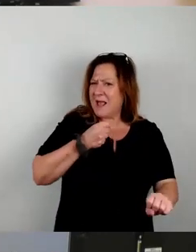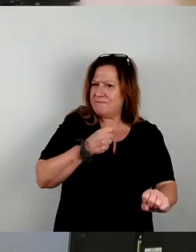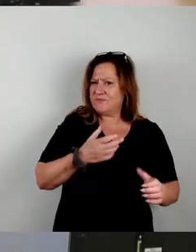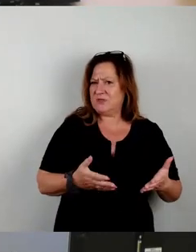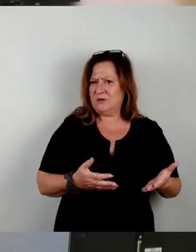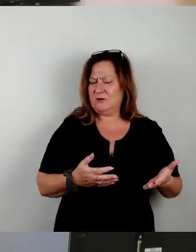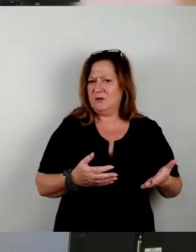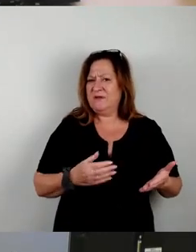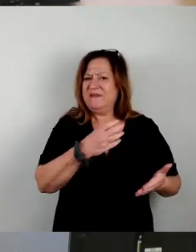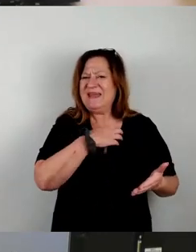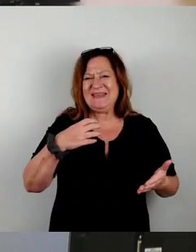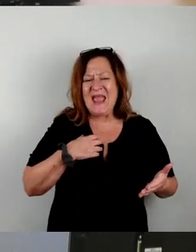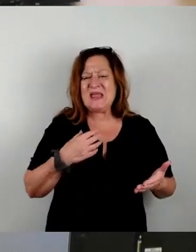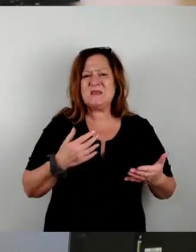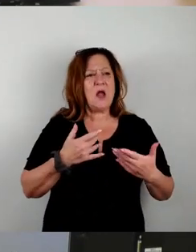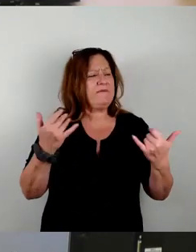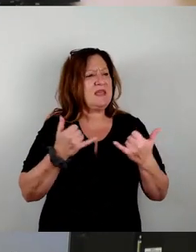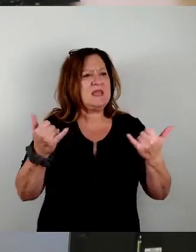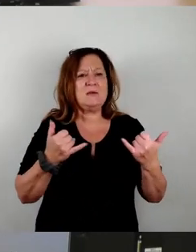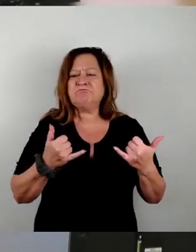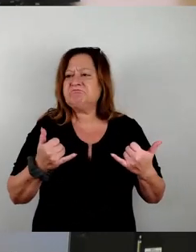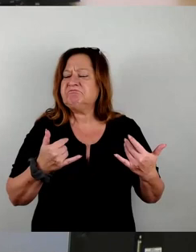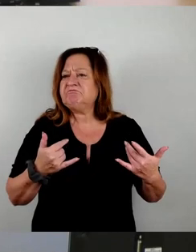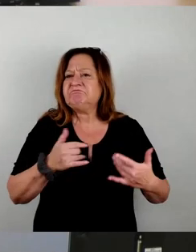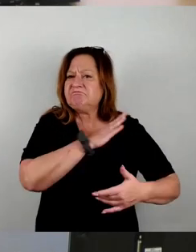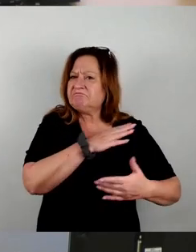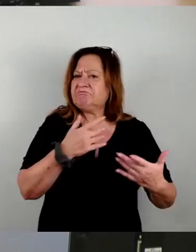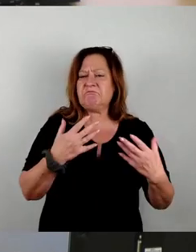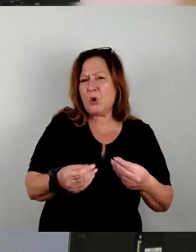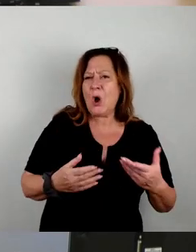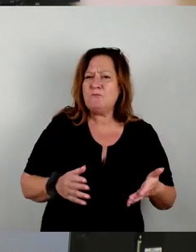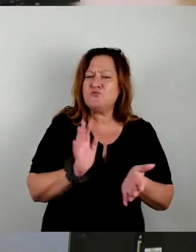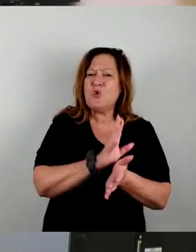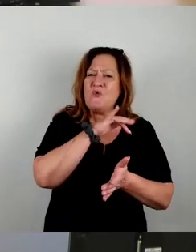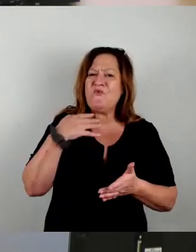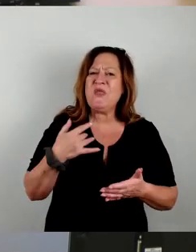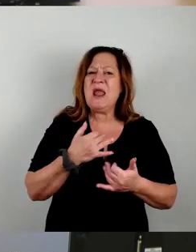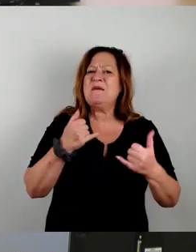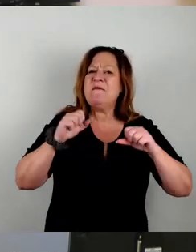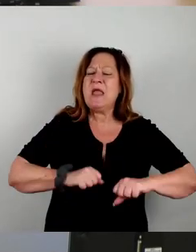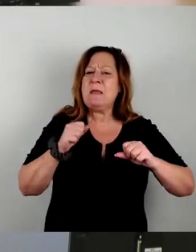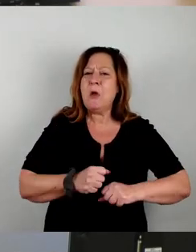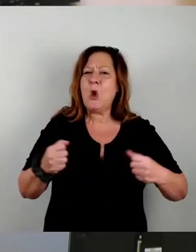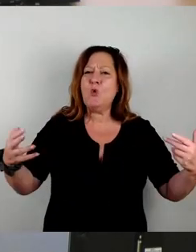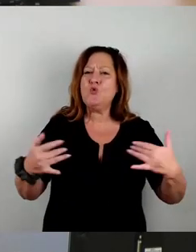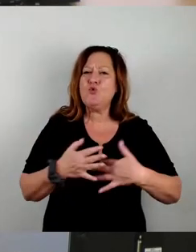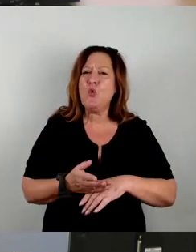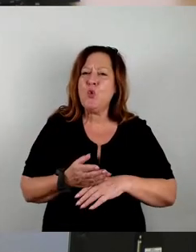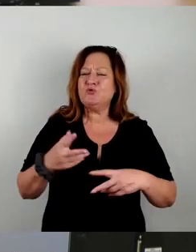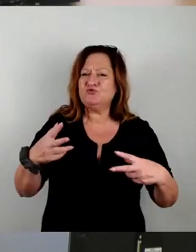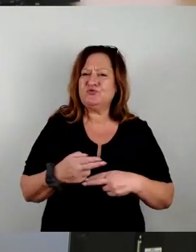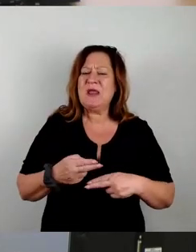Anreiz gesetzt wird, so viel wie möglich Grünschnitt und Biomüll nicht in die